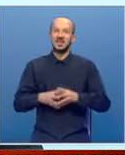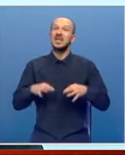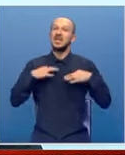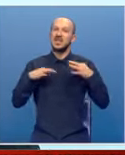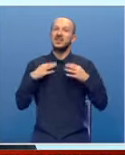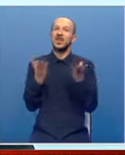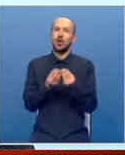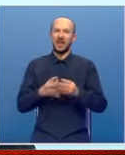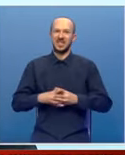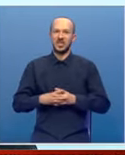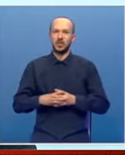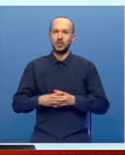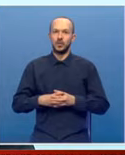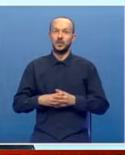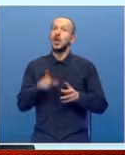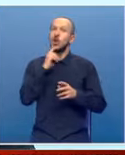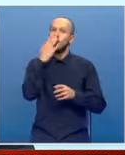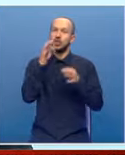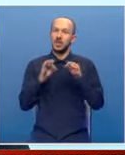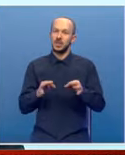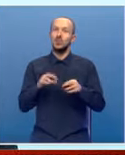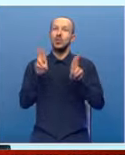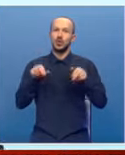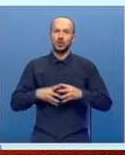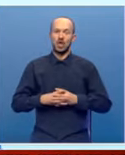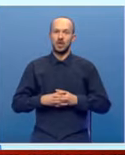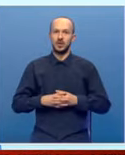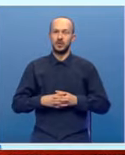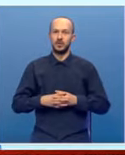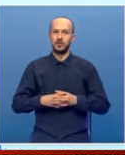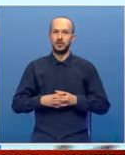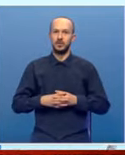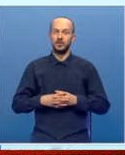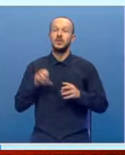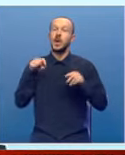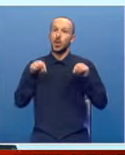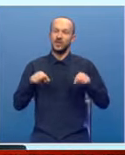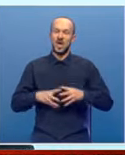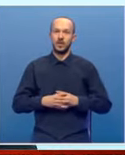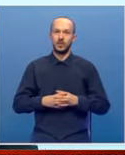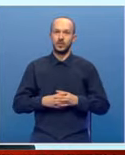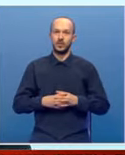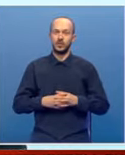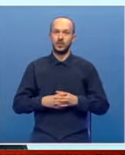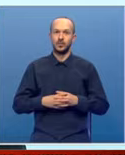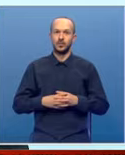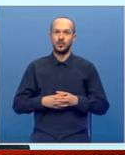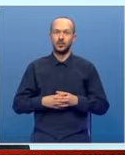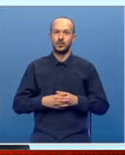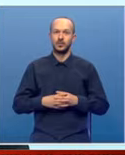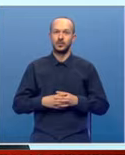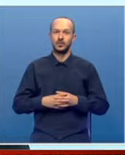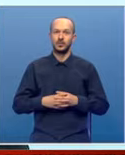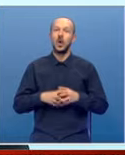zdravstveni kompleks, koji će sigurno omogućiti da ovde ovo